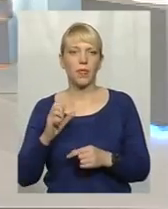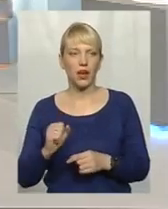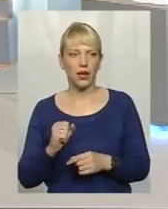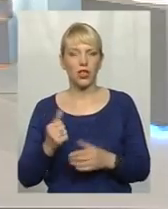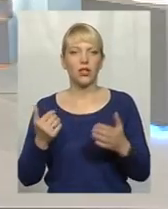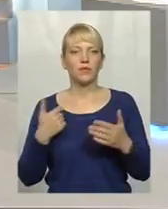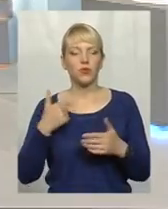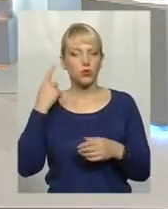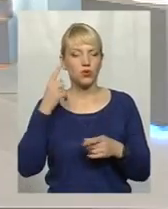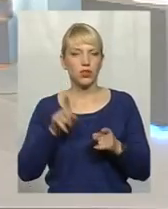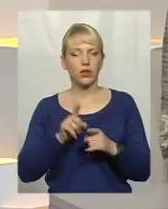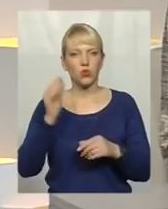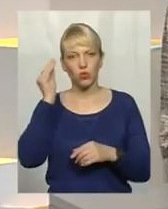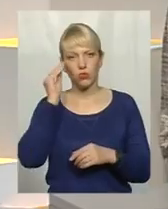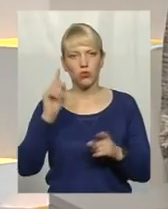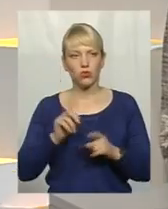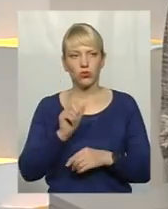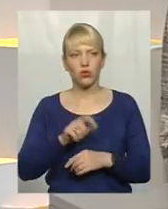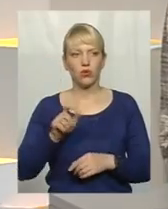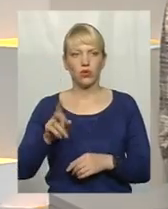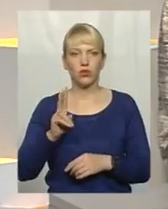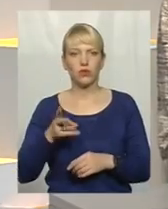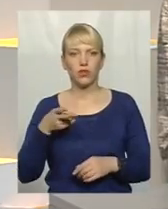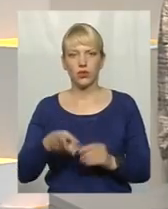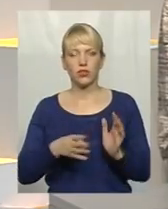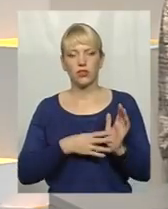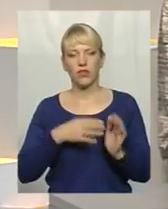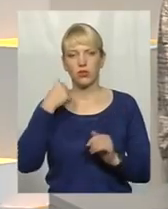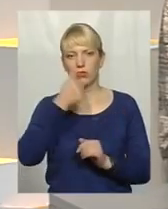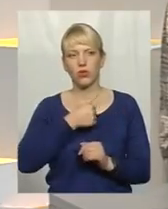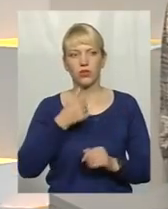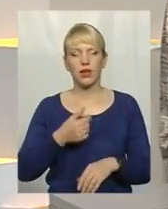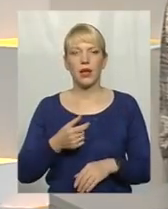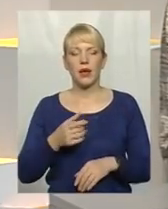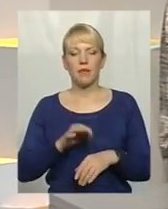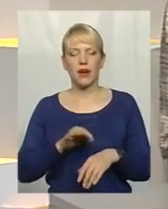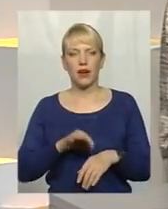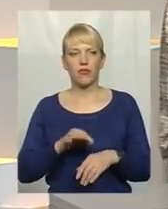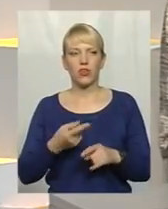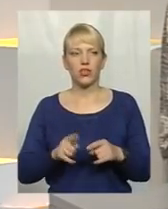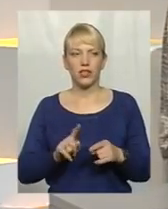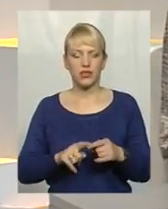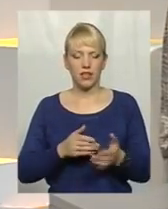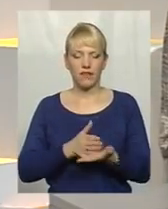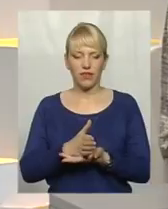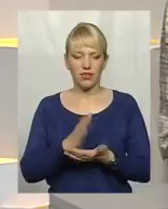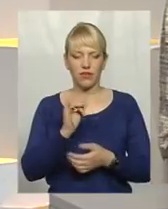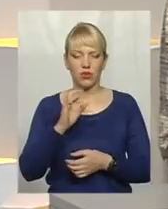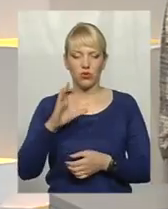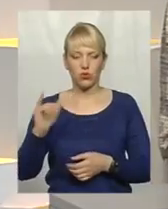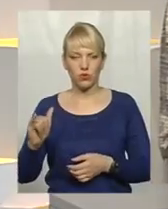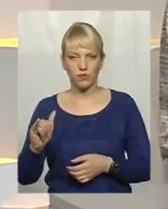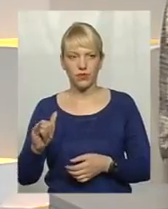Чула таку думку, що люди, які в 2009-му перехворіли на цей вид вірусу,